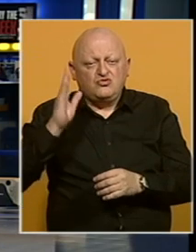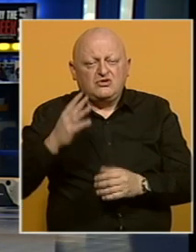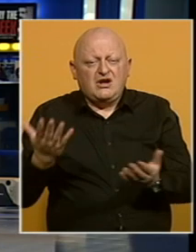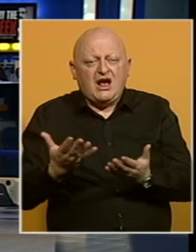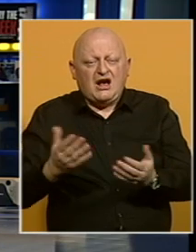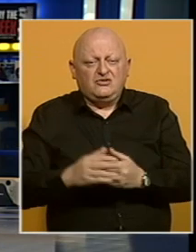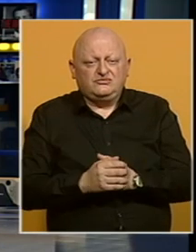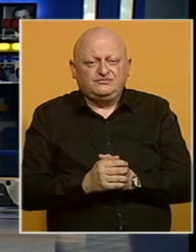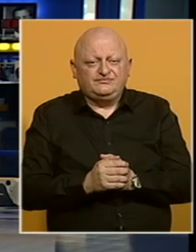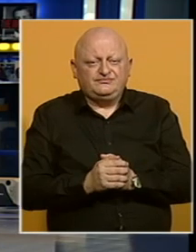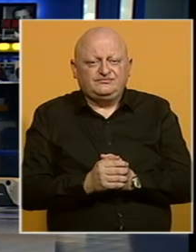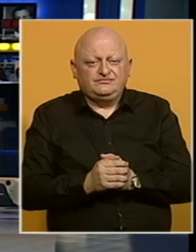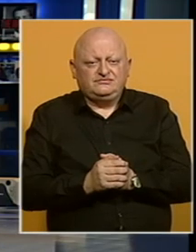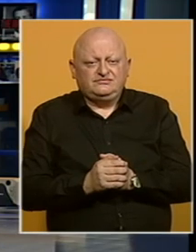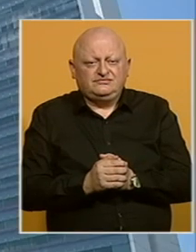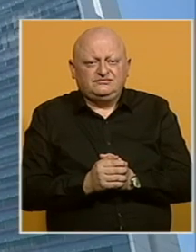i kakvu.